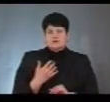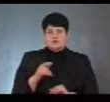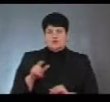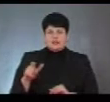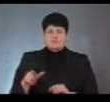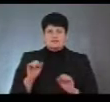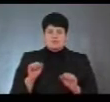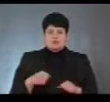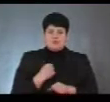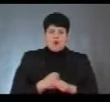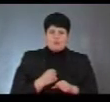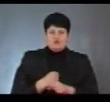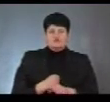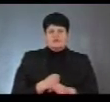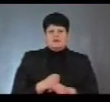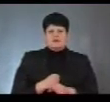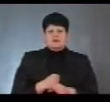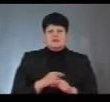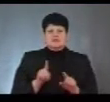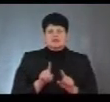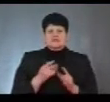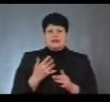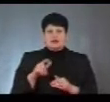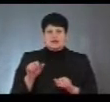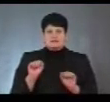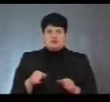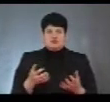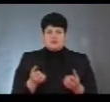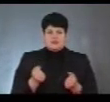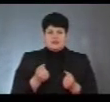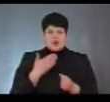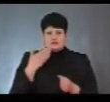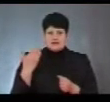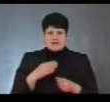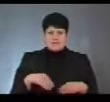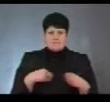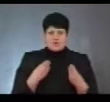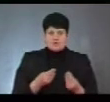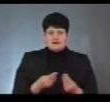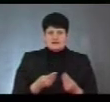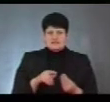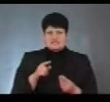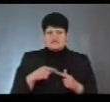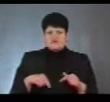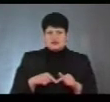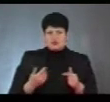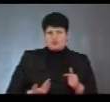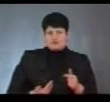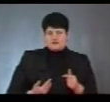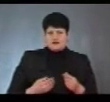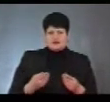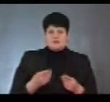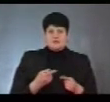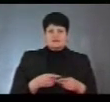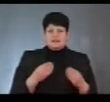ми працюємо, відповідати ми зможемо приймати. Останнє подання з відділу проживання особи нам надали